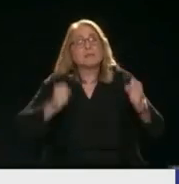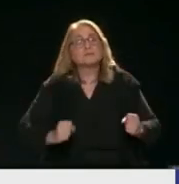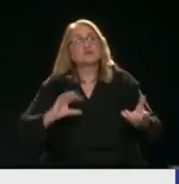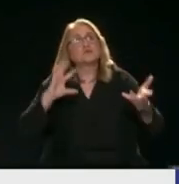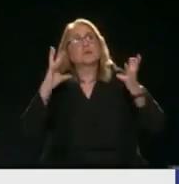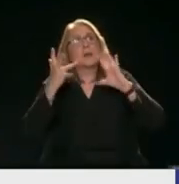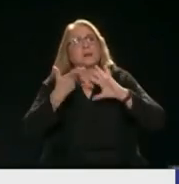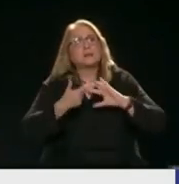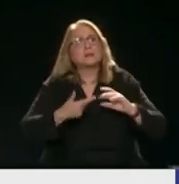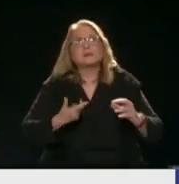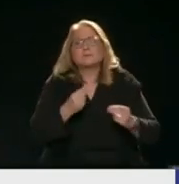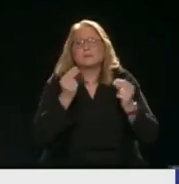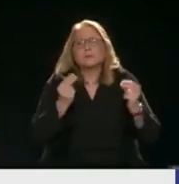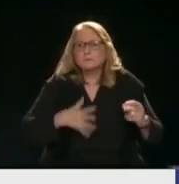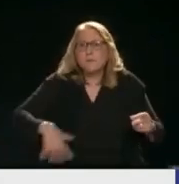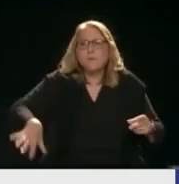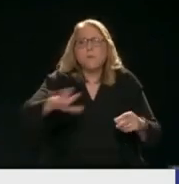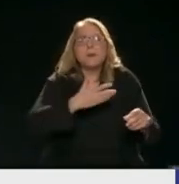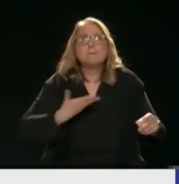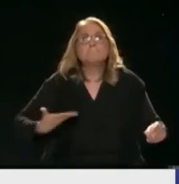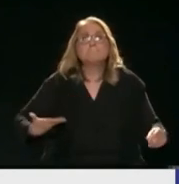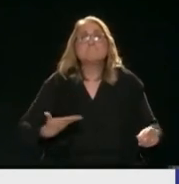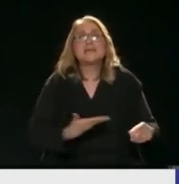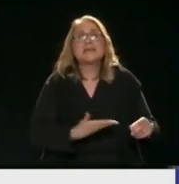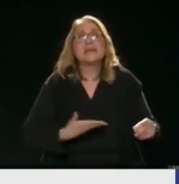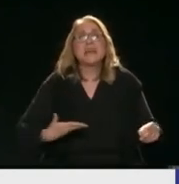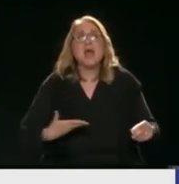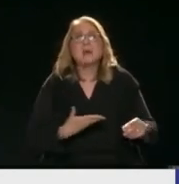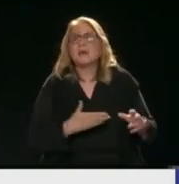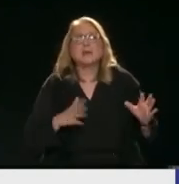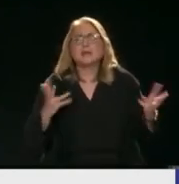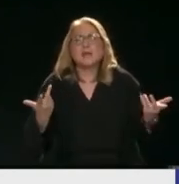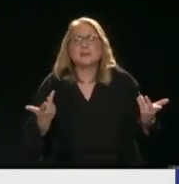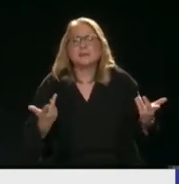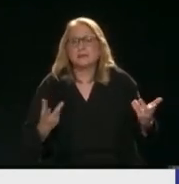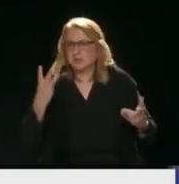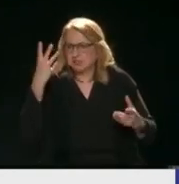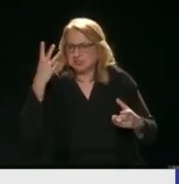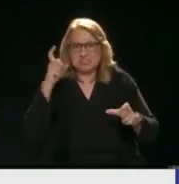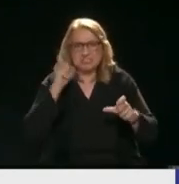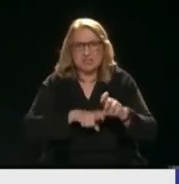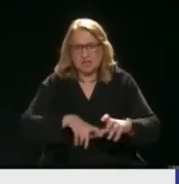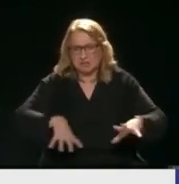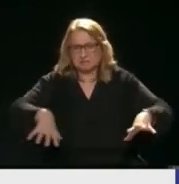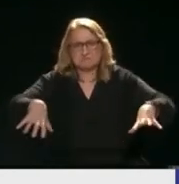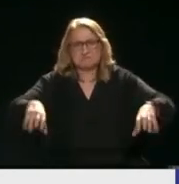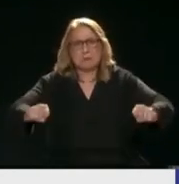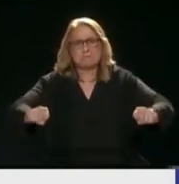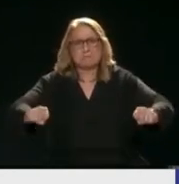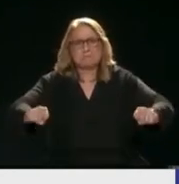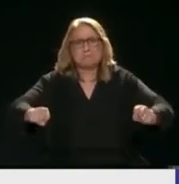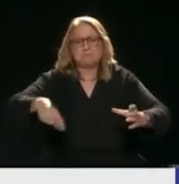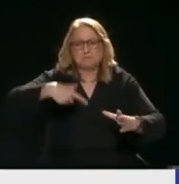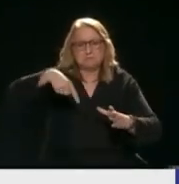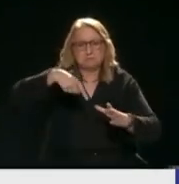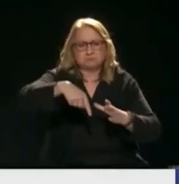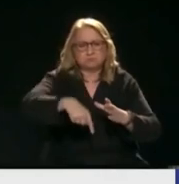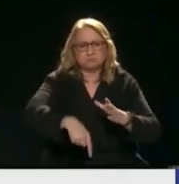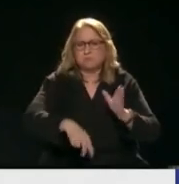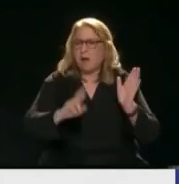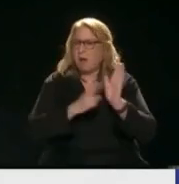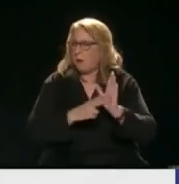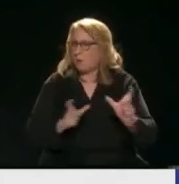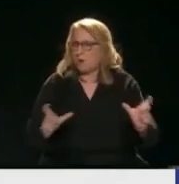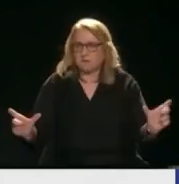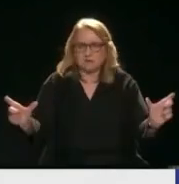Μα είναι Τεράστια η ποσότητα που παίρνει την Νιγηρία Τρεις εταιρείες Έχουν τις πηγές Σωστά Απαγορεύεται να ανοίξει